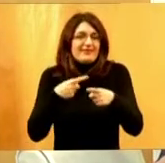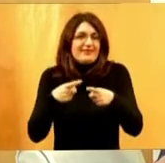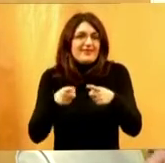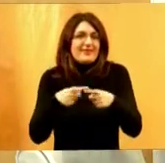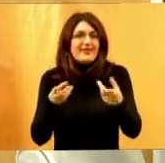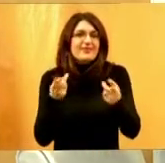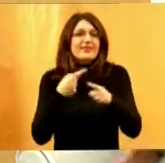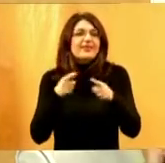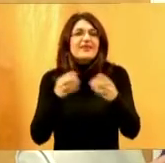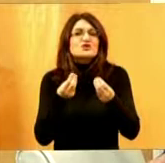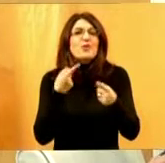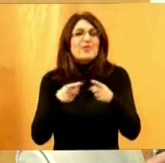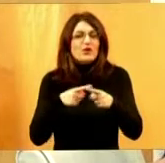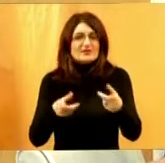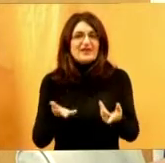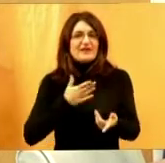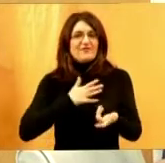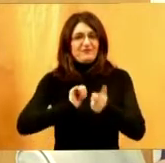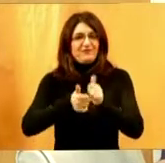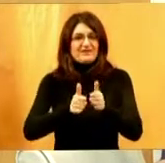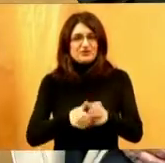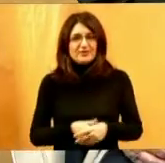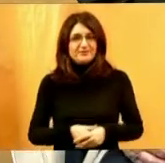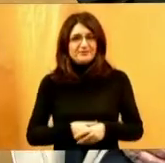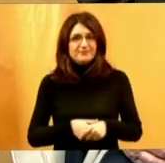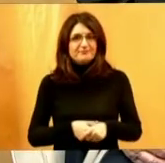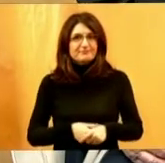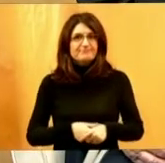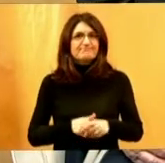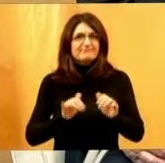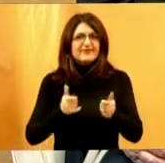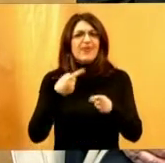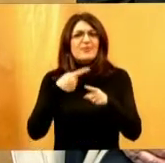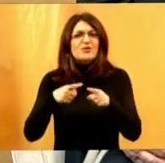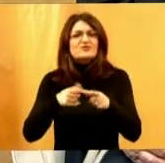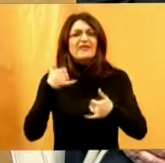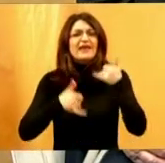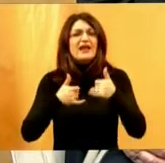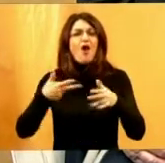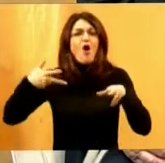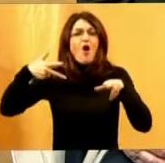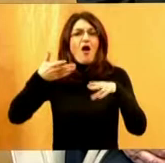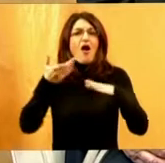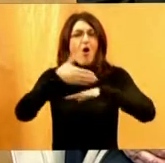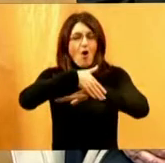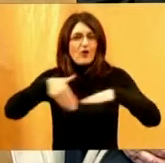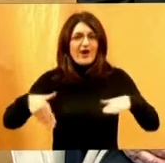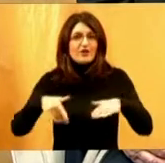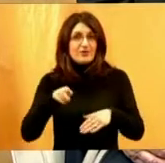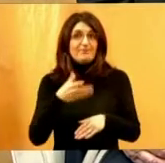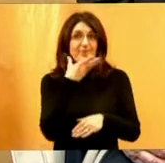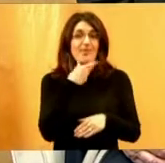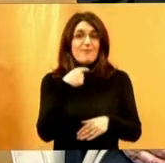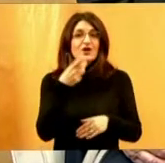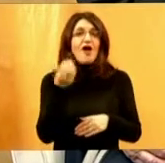tako nazvali. Nedostaci naši neki fizički. Pa, nedostaci ili ograničenja, sva jedna? Ograničenja. Vi ste to jako lijepo